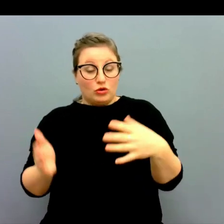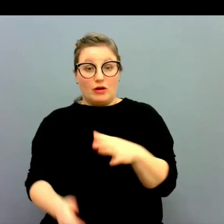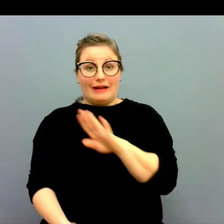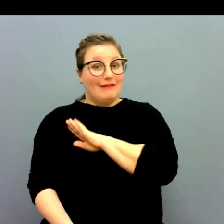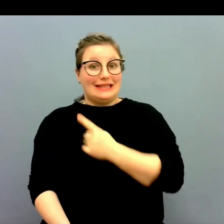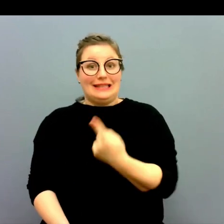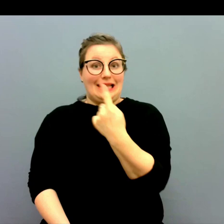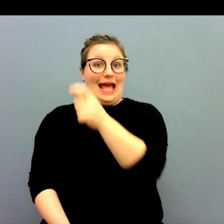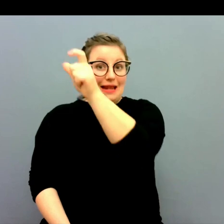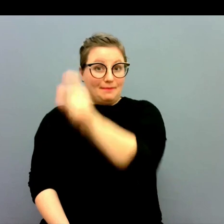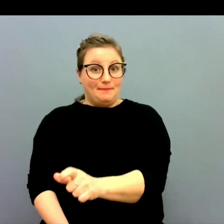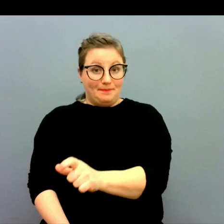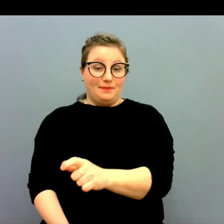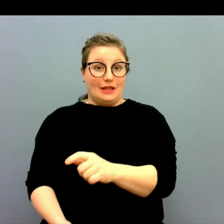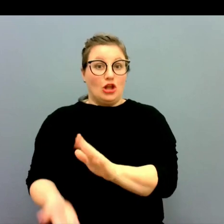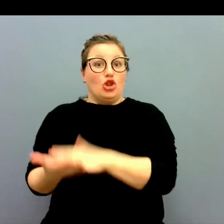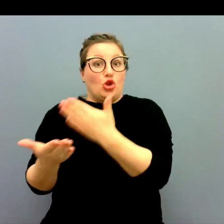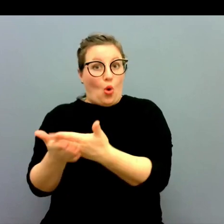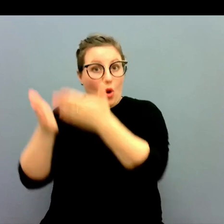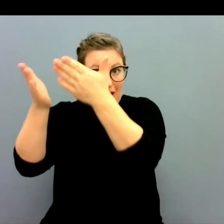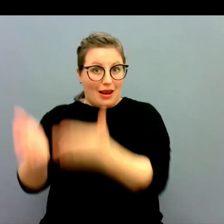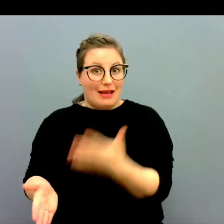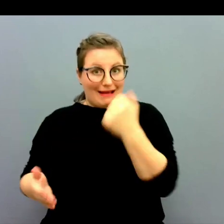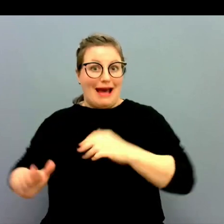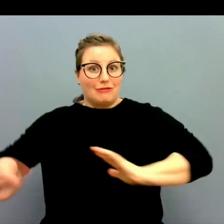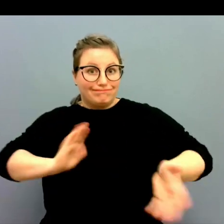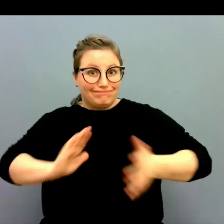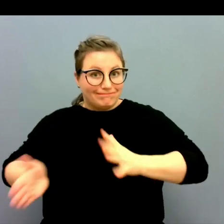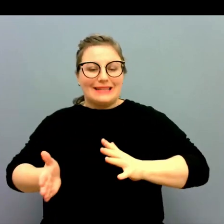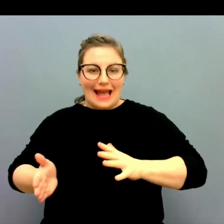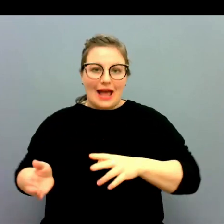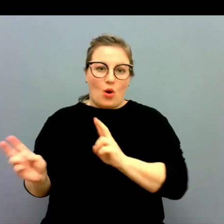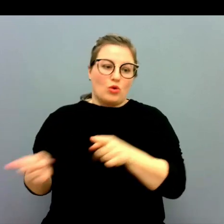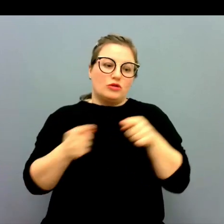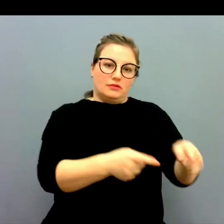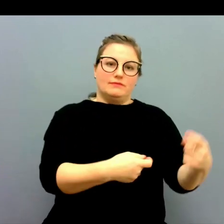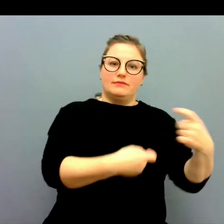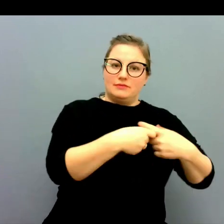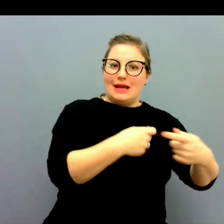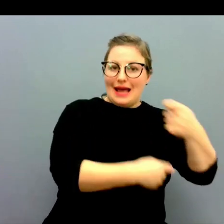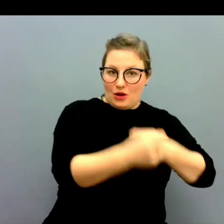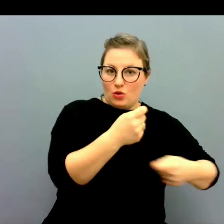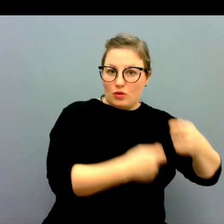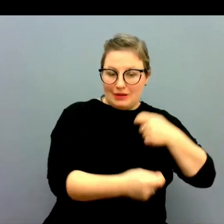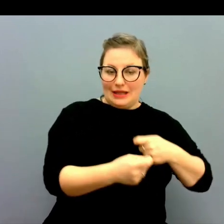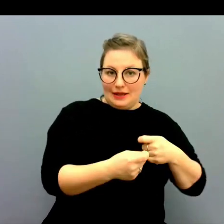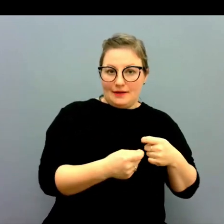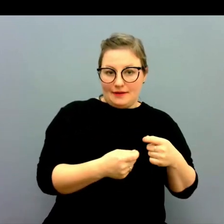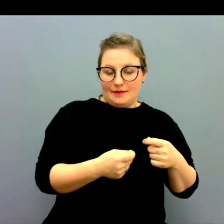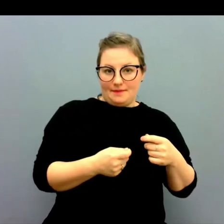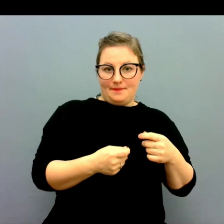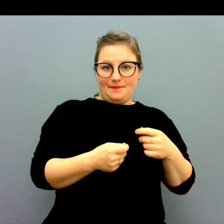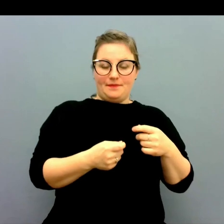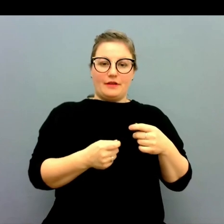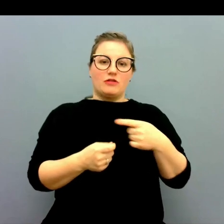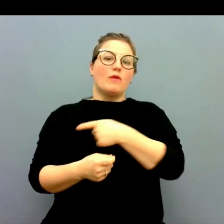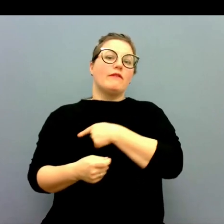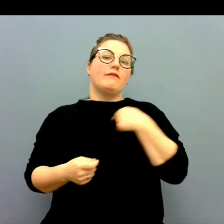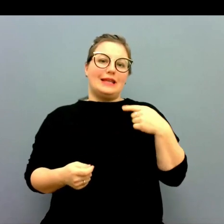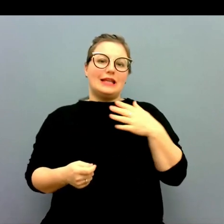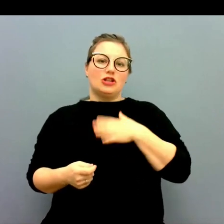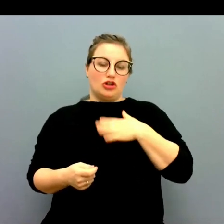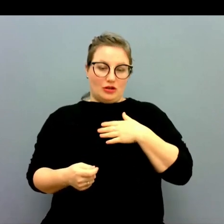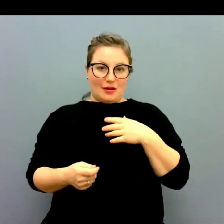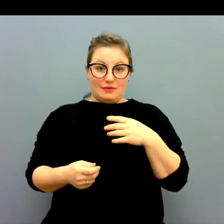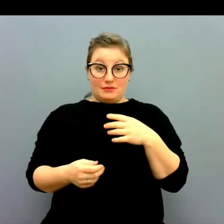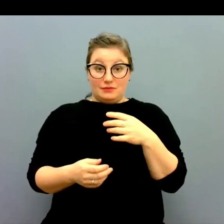om att vi saknar en fysisk tolk utan det grundar sig också i ekonomi. Så att där ser